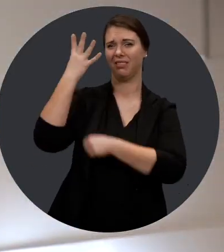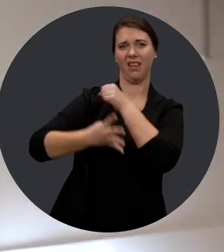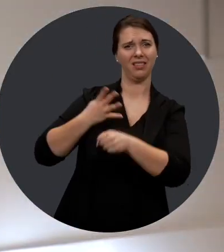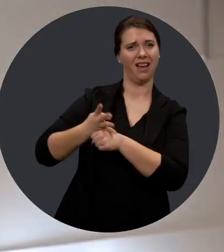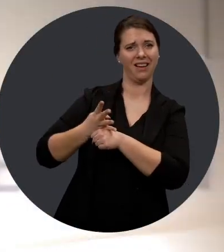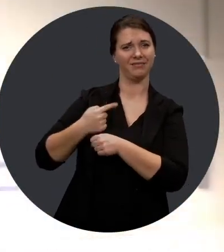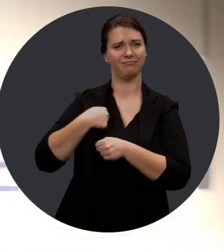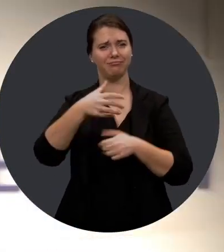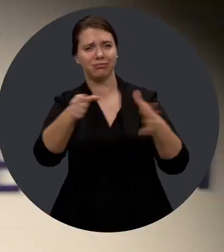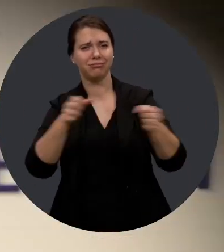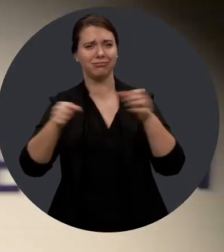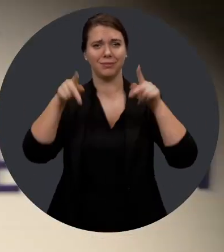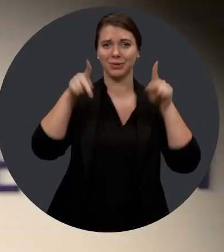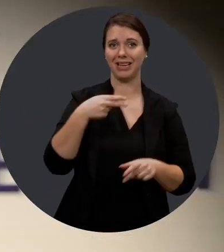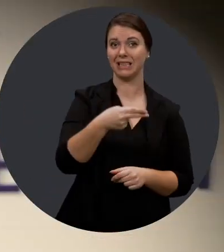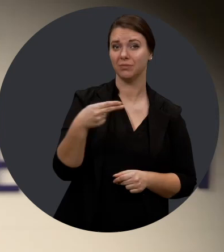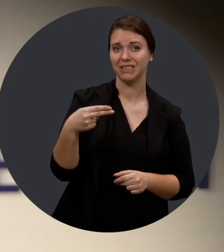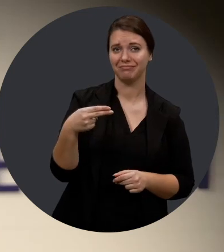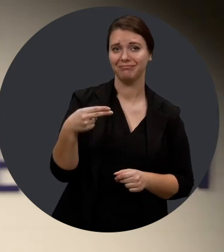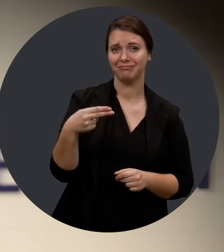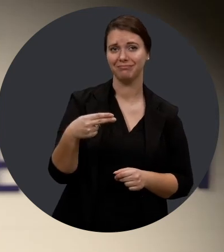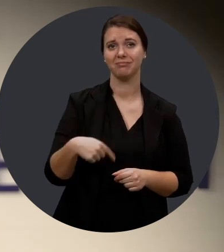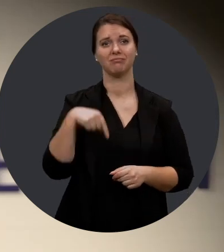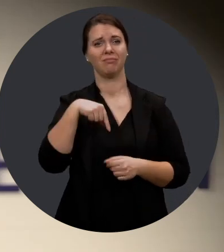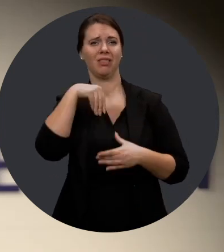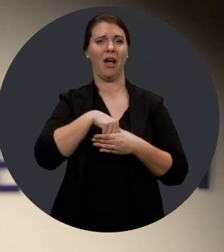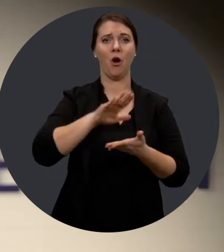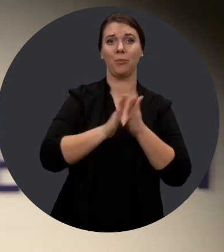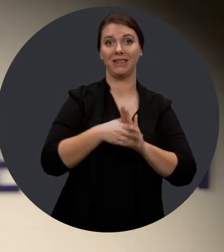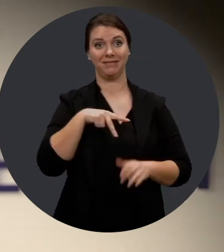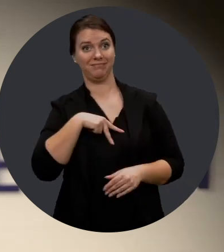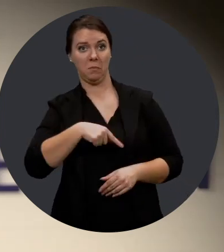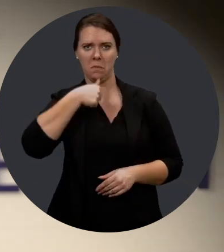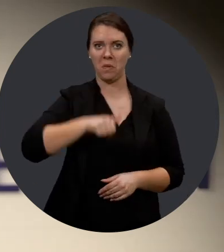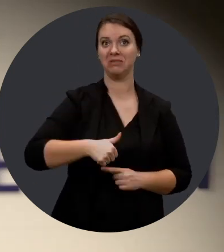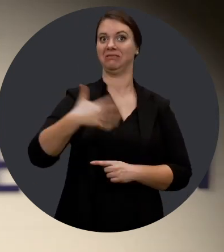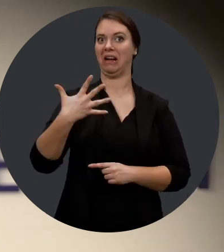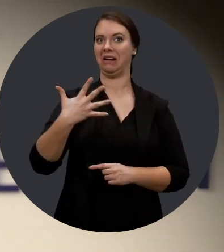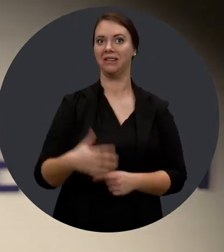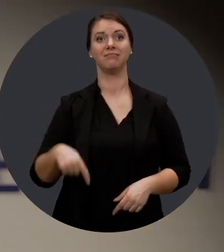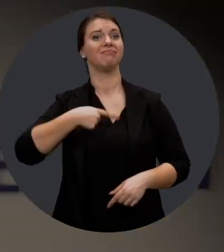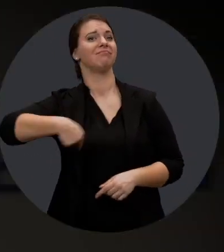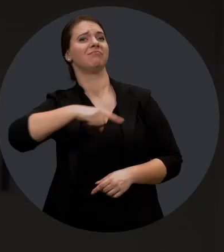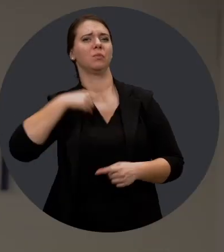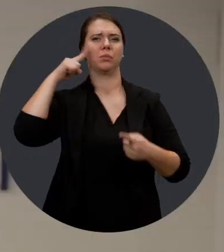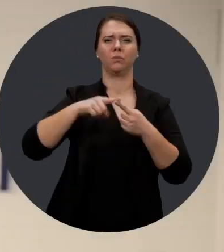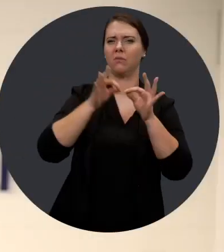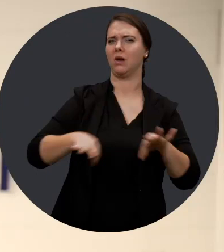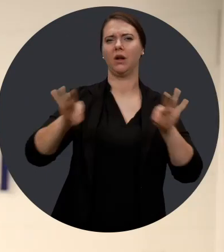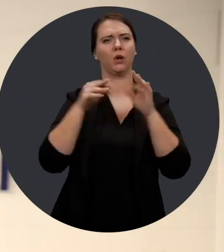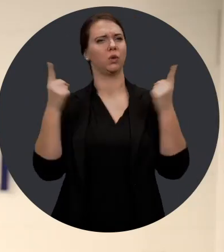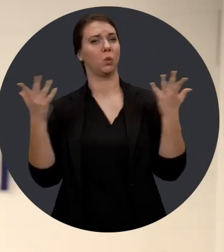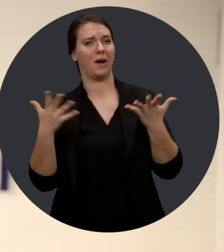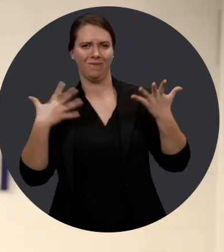Nous, fait quatre ans qu'on engage des personnes handicapées à l'intérieur de notre entreprise, bientôt cinq. Pour nous, ça a toujours été quelque chose que